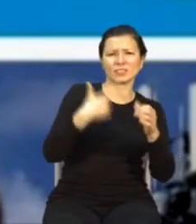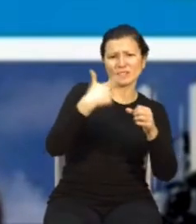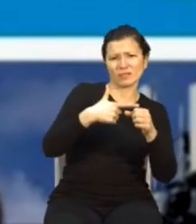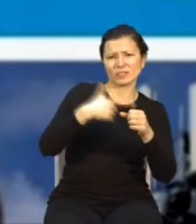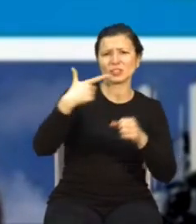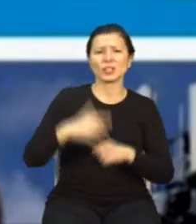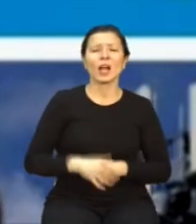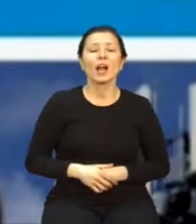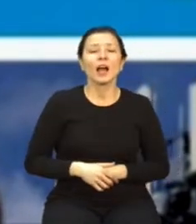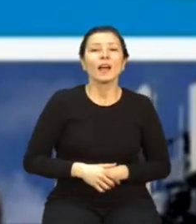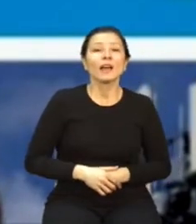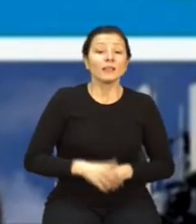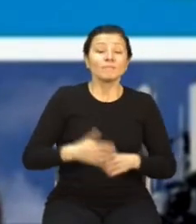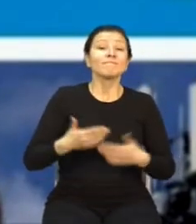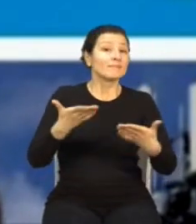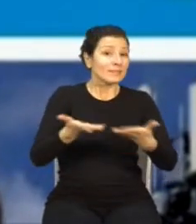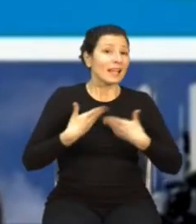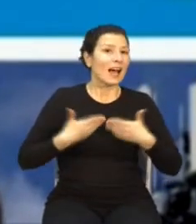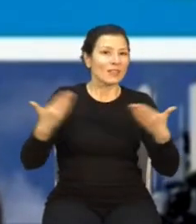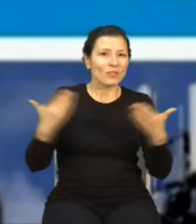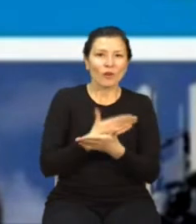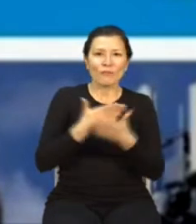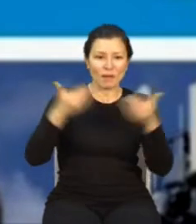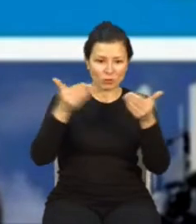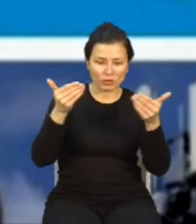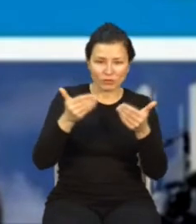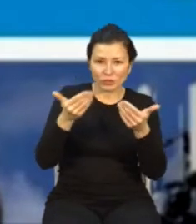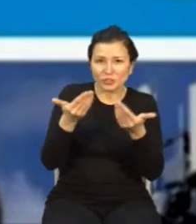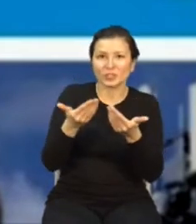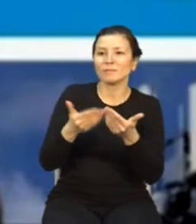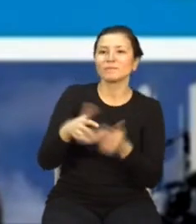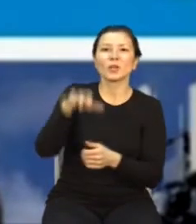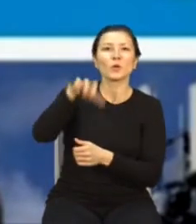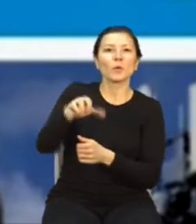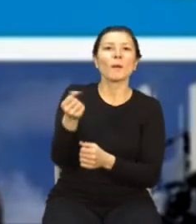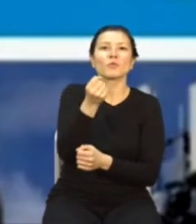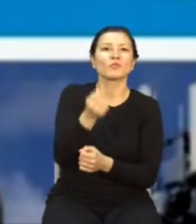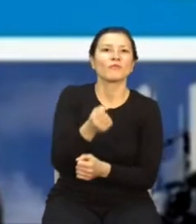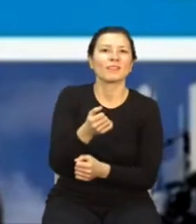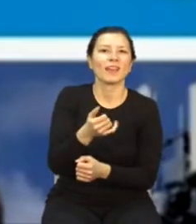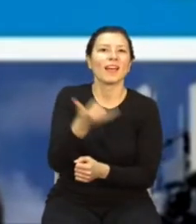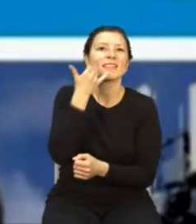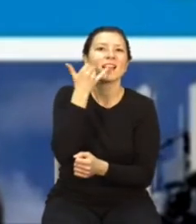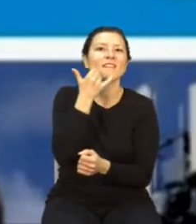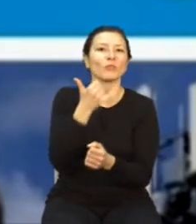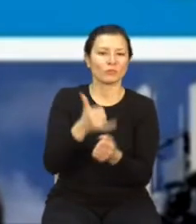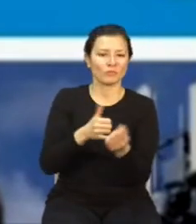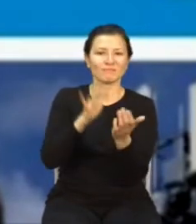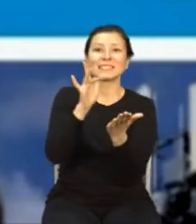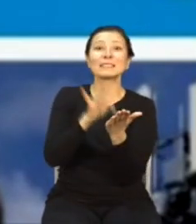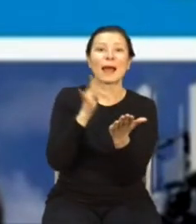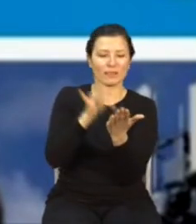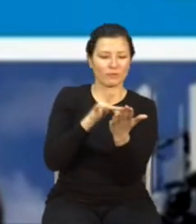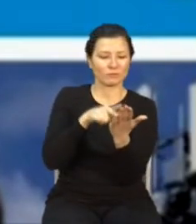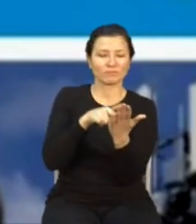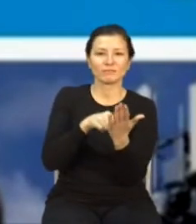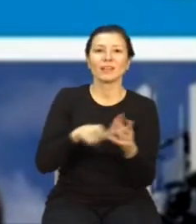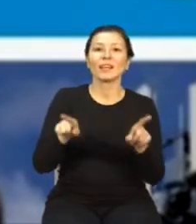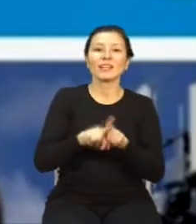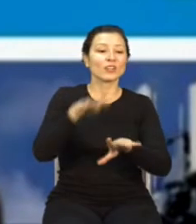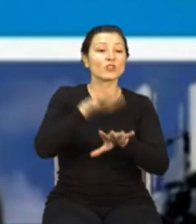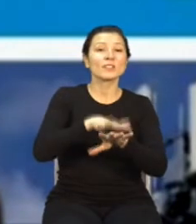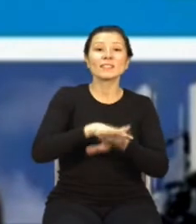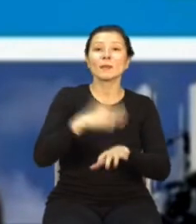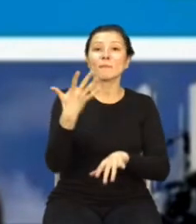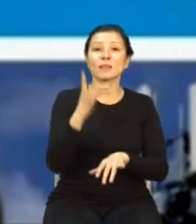związane z użytkowaniem smartfonów, używania. Również te systemy 5G mogą